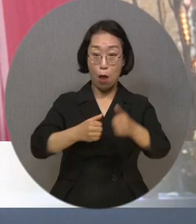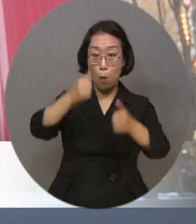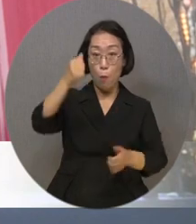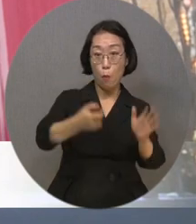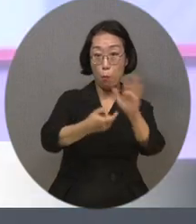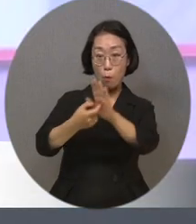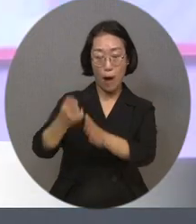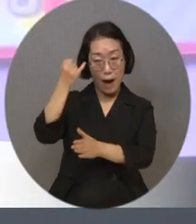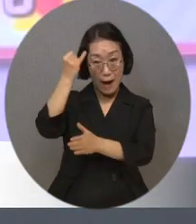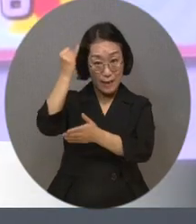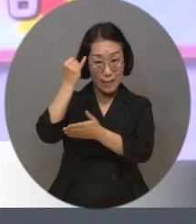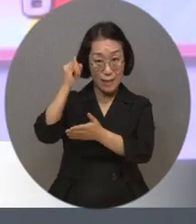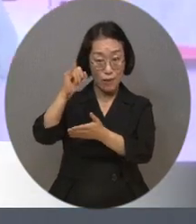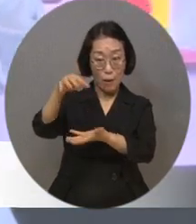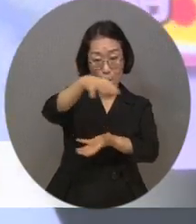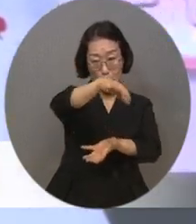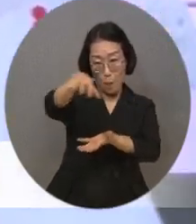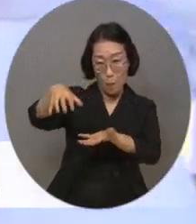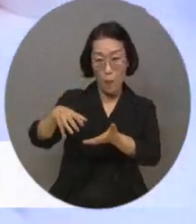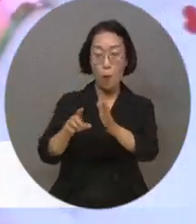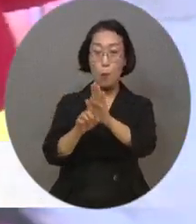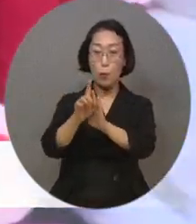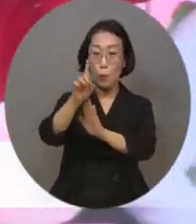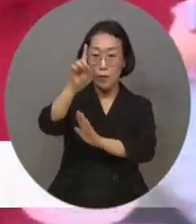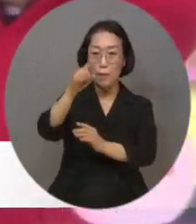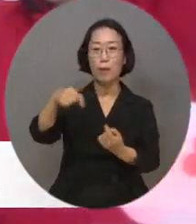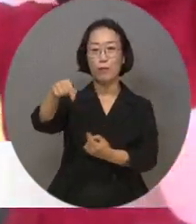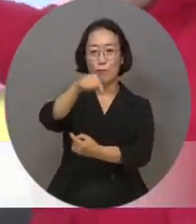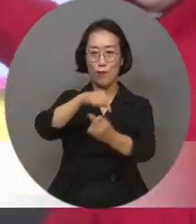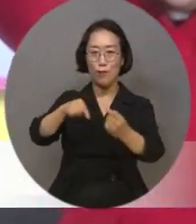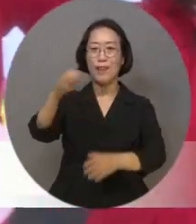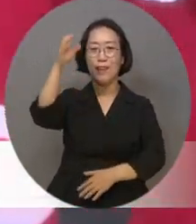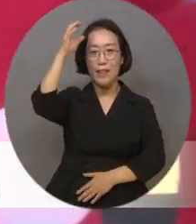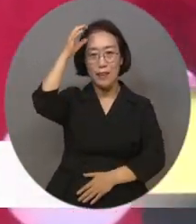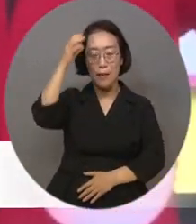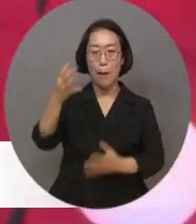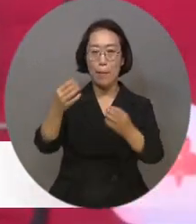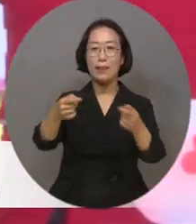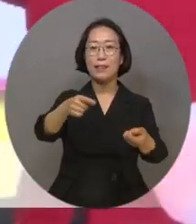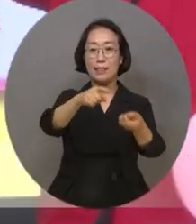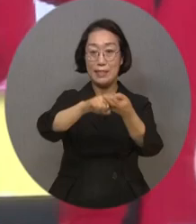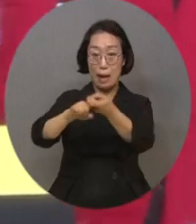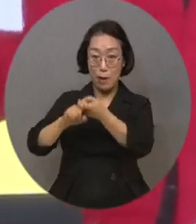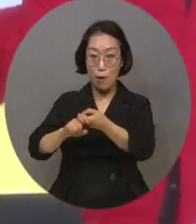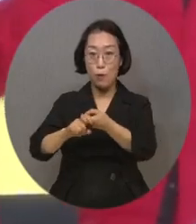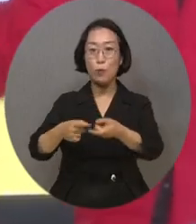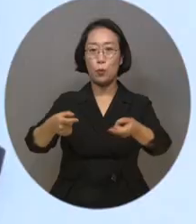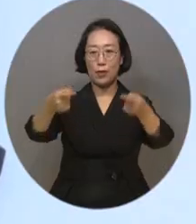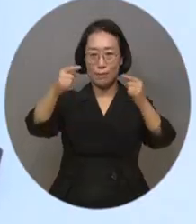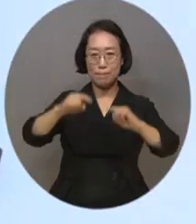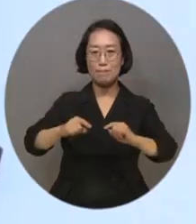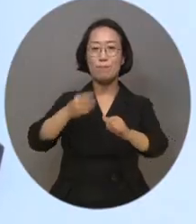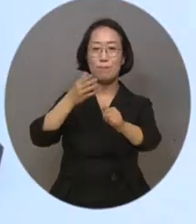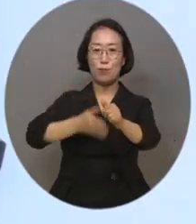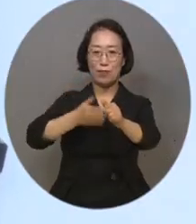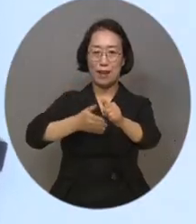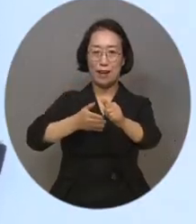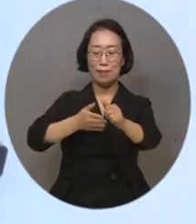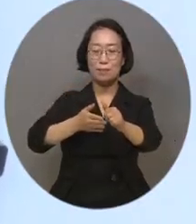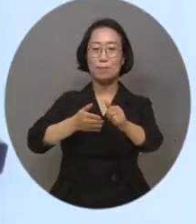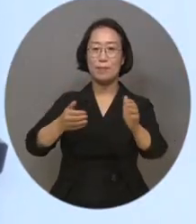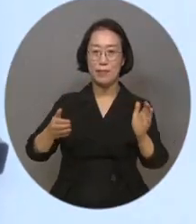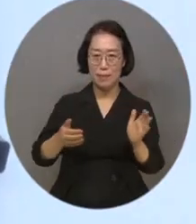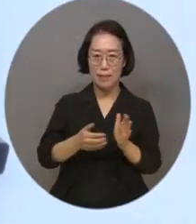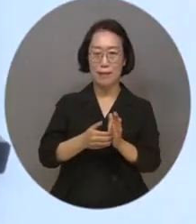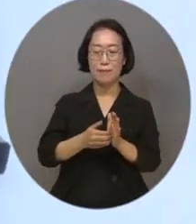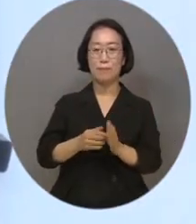아이디어와 마음이 담긴 사랑의 온도탑이 운영되길 바란다며 많은 참여와 관심을 당부했습니다. 복지TV 뉴스